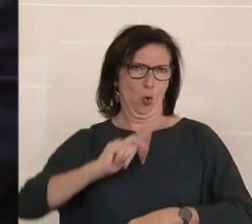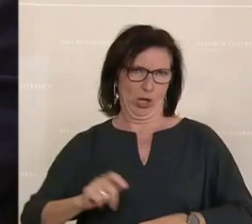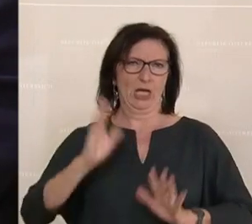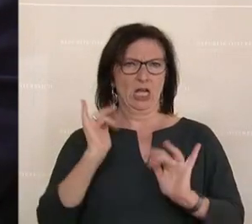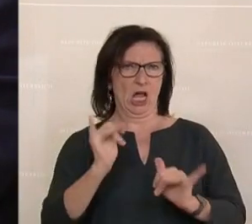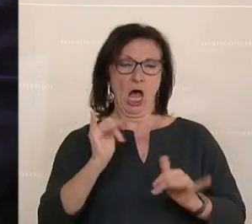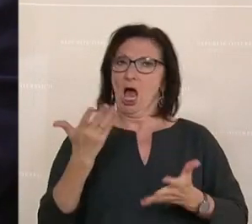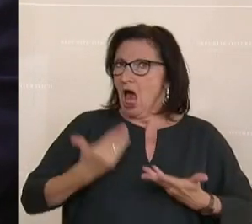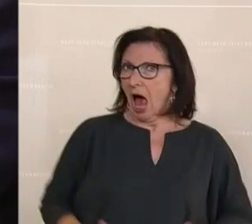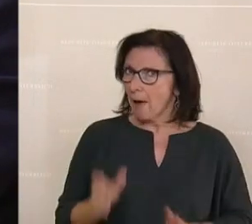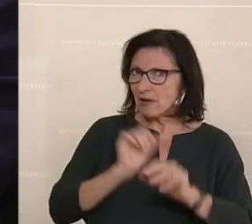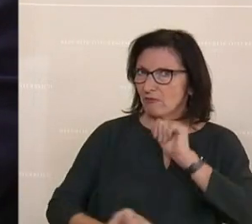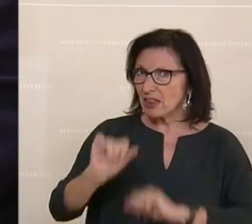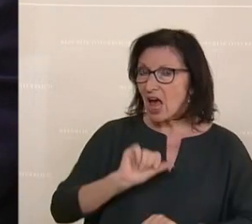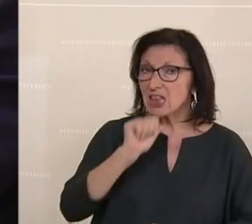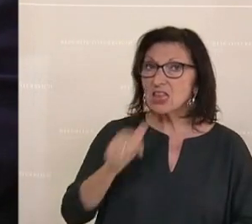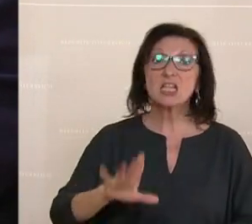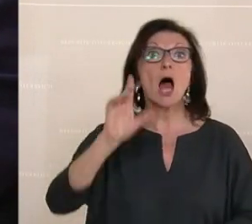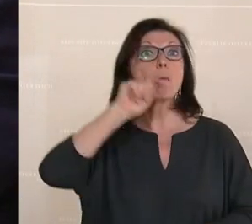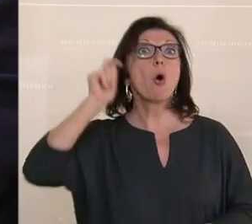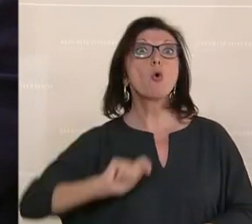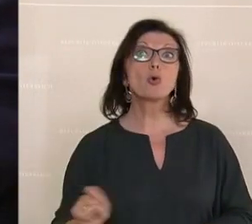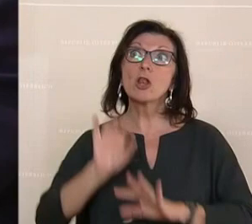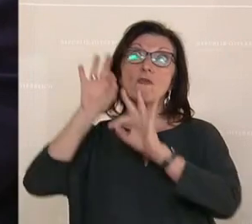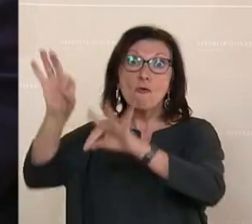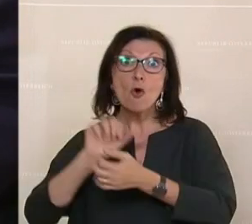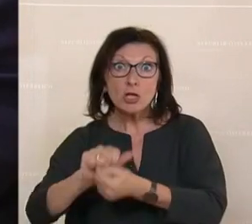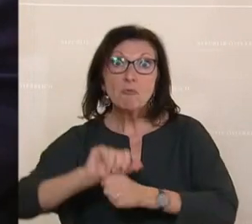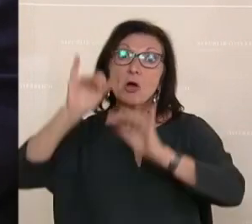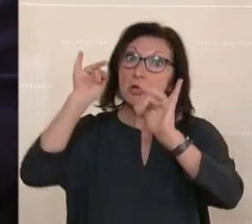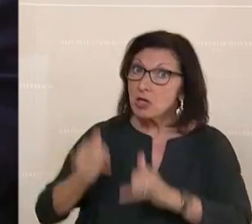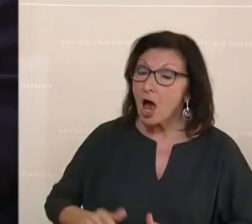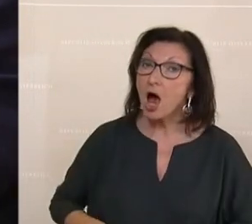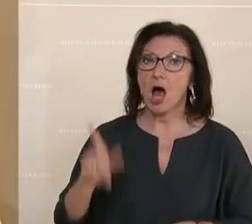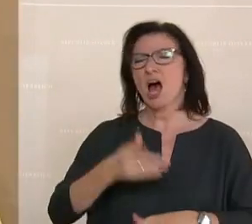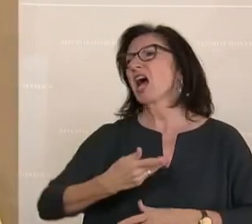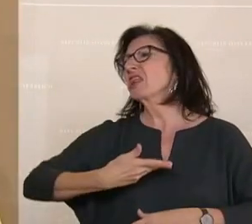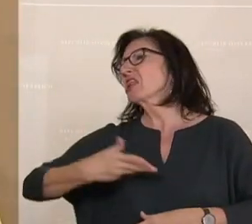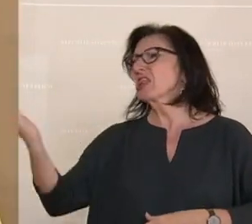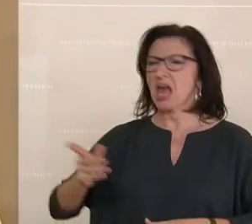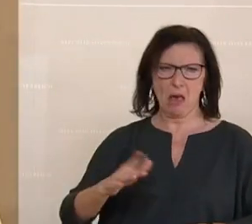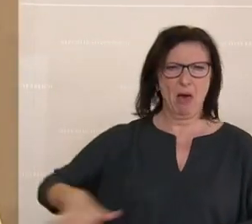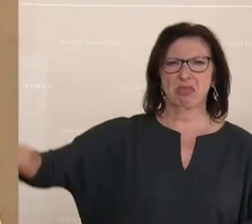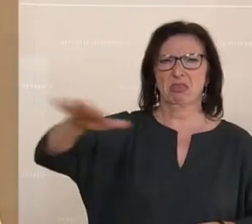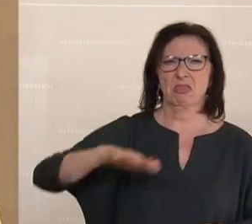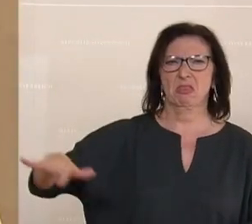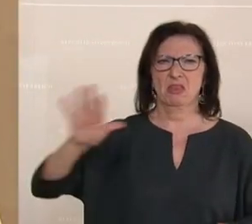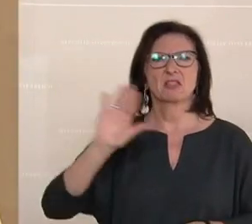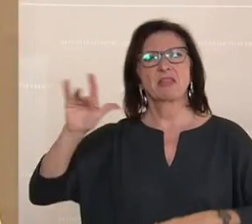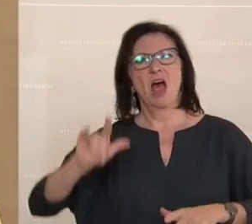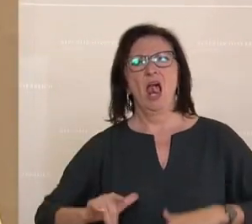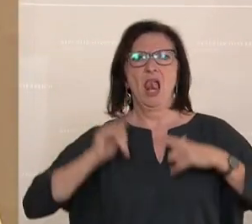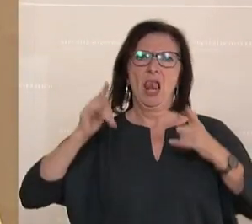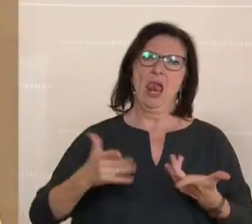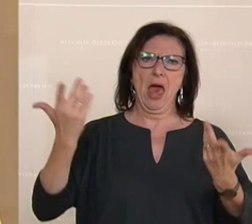die Heimat verteidigen, nein. Die Ukraine schon. Nur niemand, niemand von euch riskiert sein Leben am